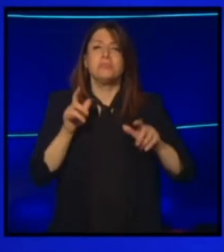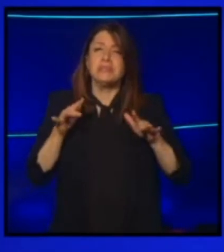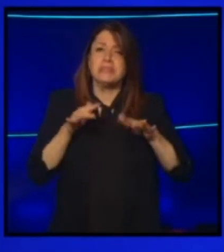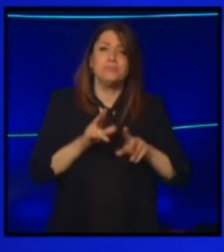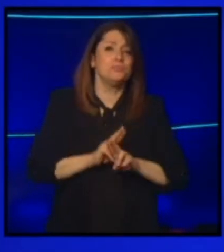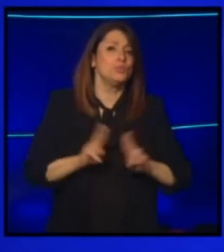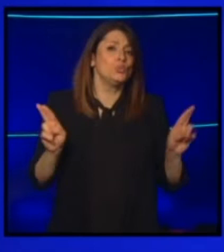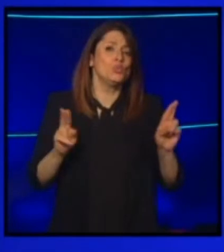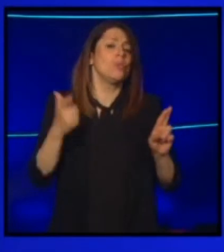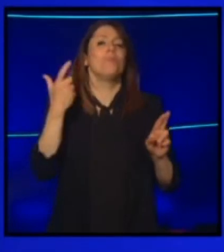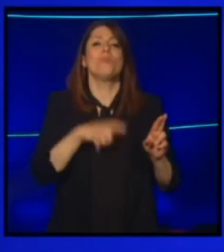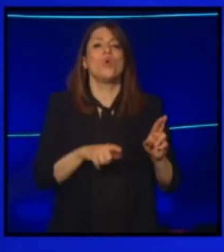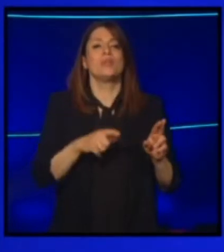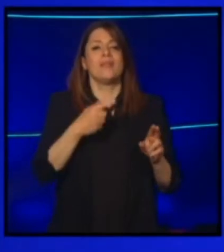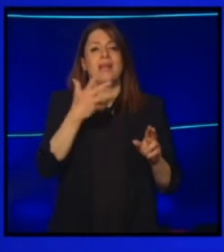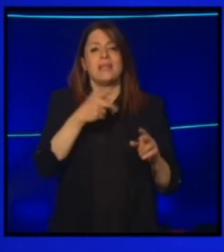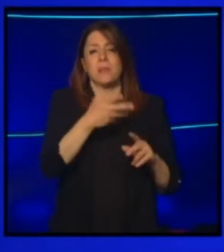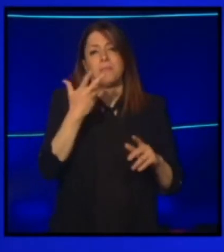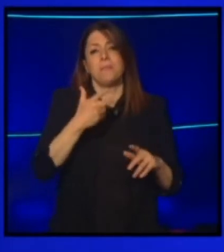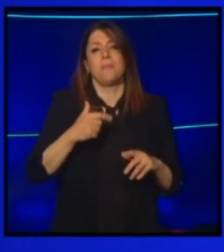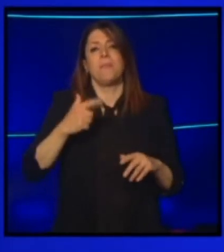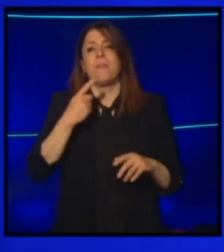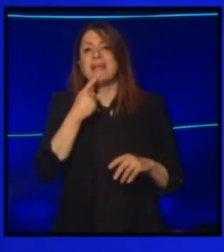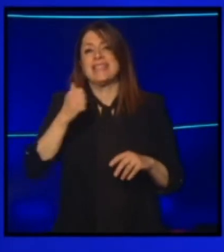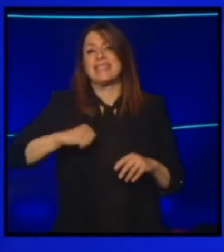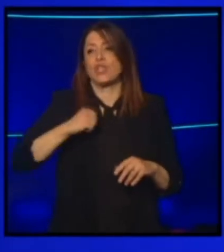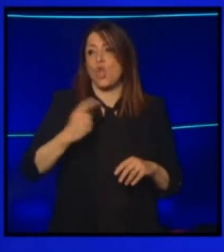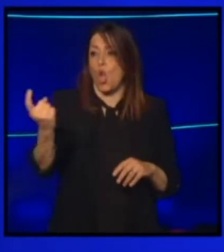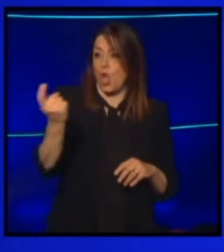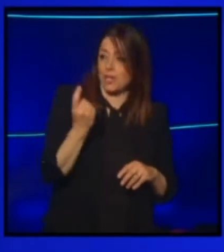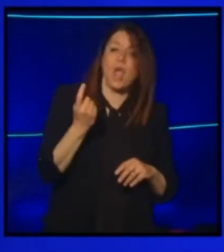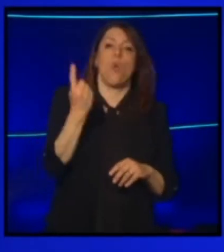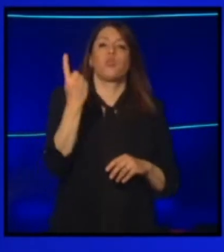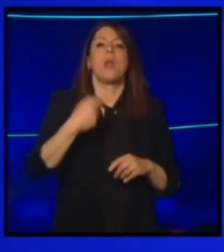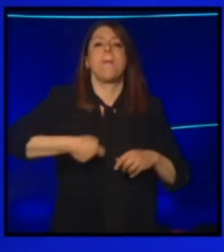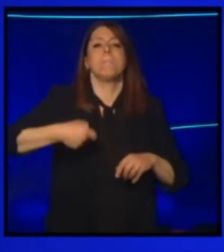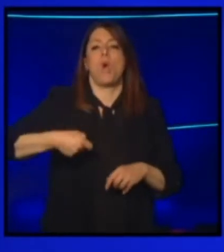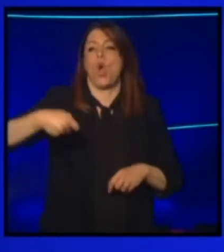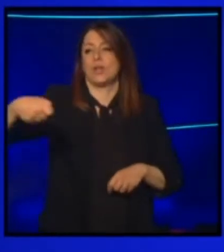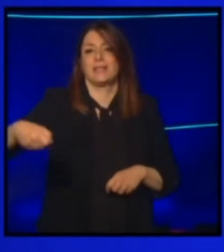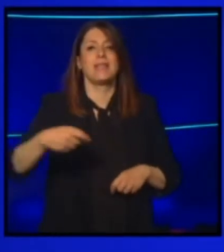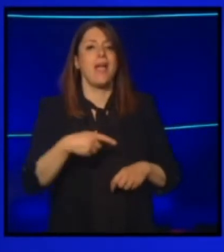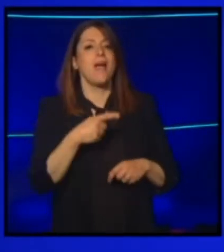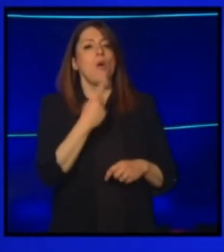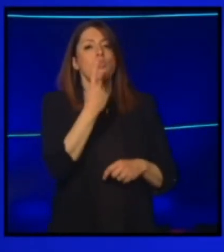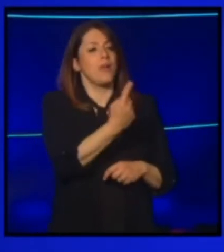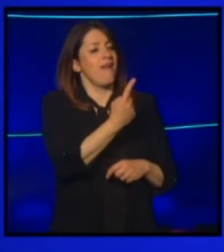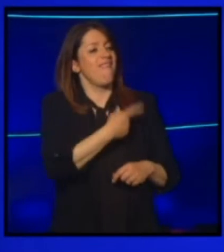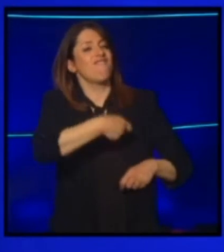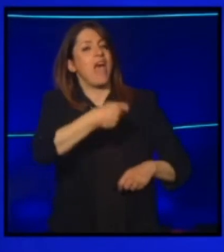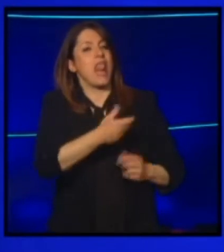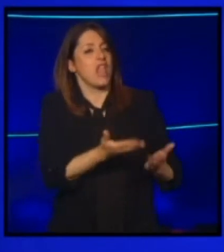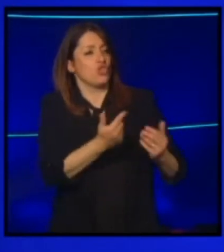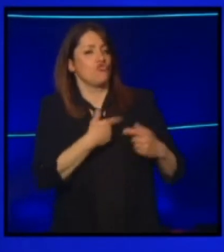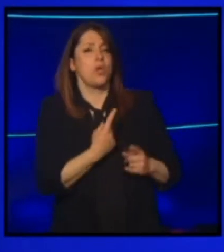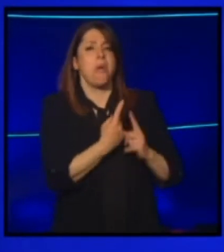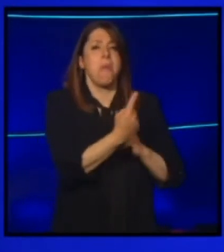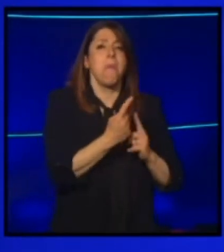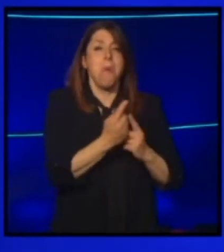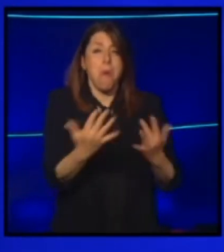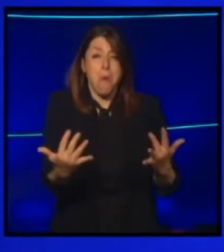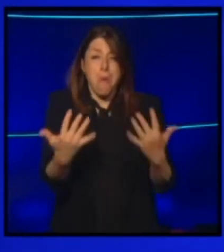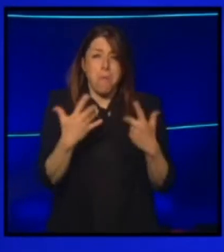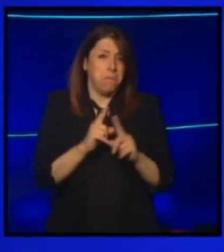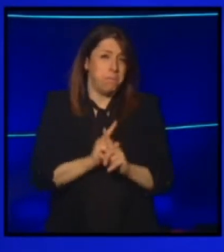per esempio, l'articolo mio che vendiamo per letteria, viene la signora e si compra la valigia, viene una signora e si compra la borsa, non c'è quel casino. Se dovesse capitare che arriva